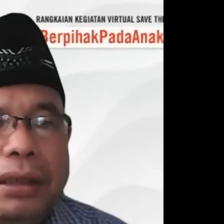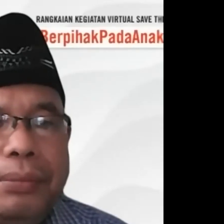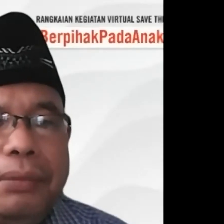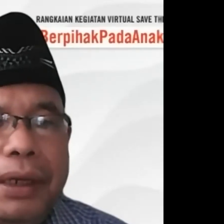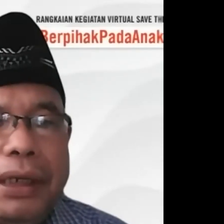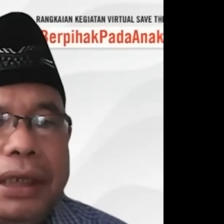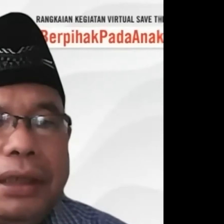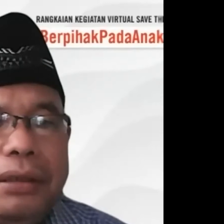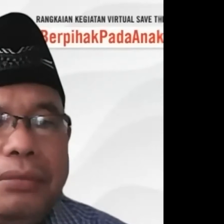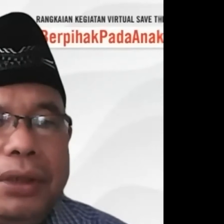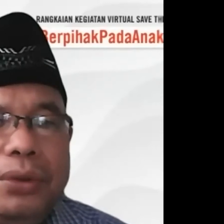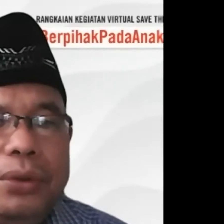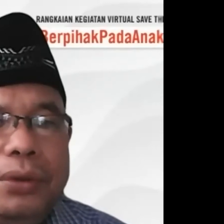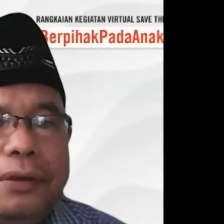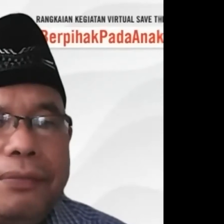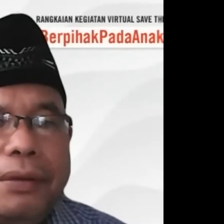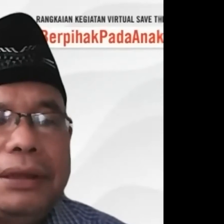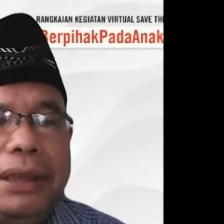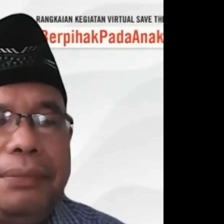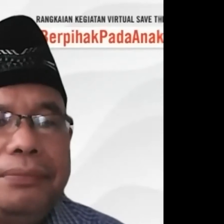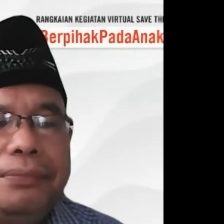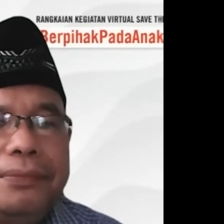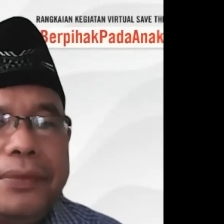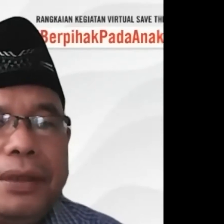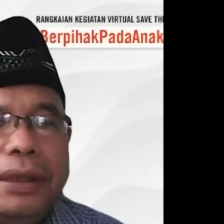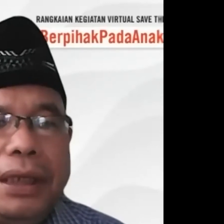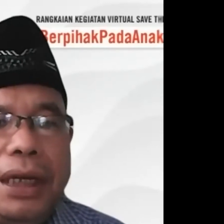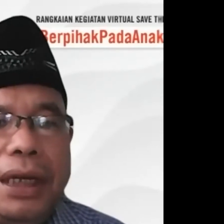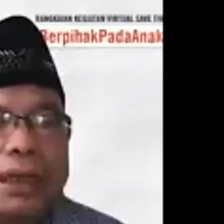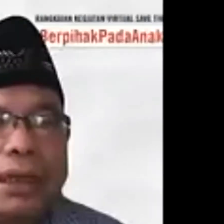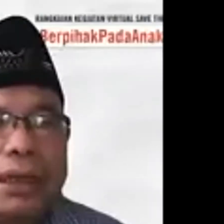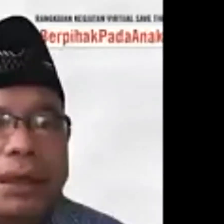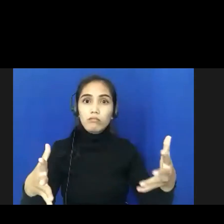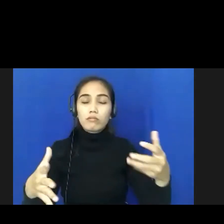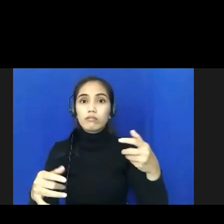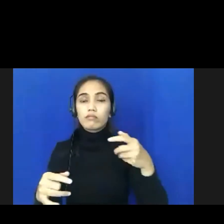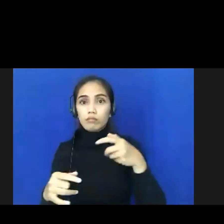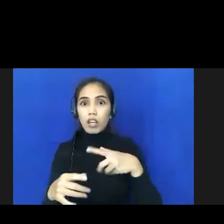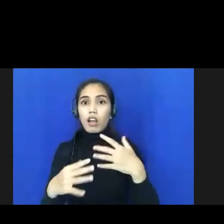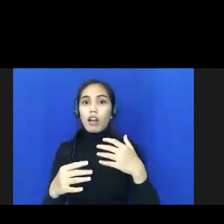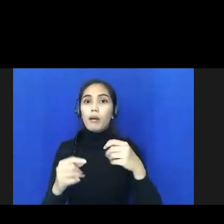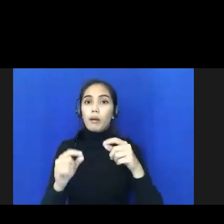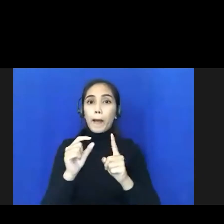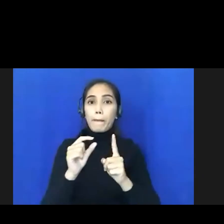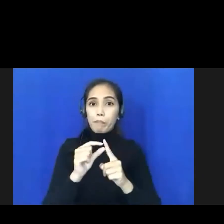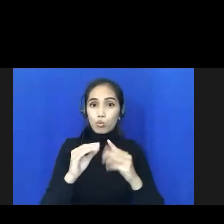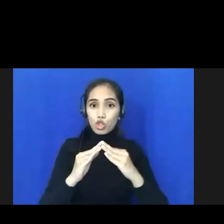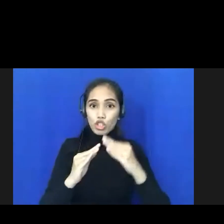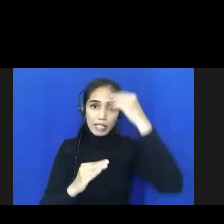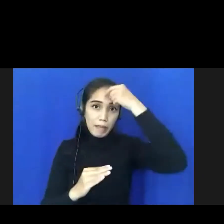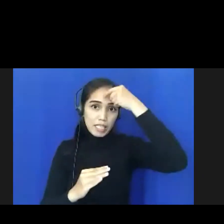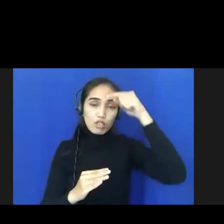memperhatikan penyebaran yang begitu masif, sehingga di puskesmas, puskesmas,